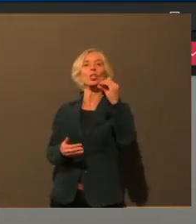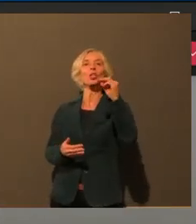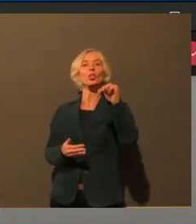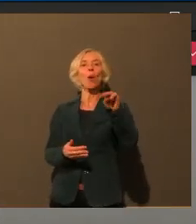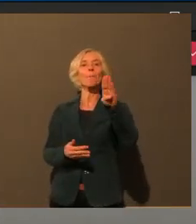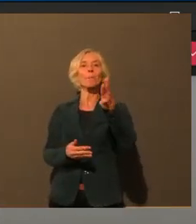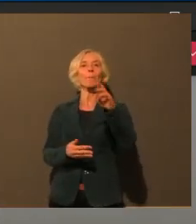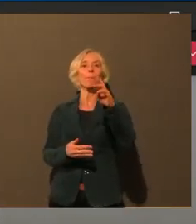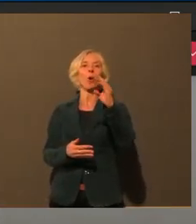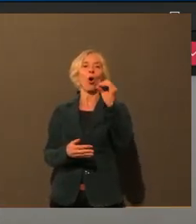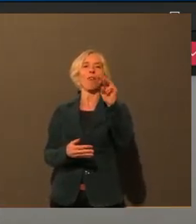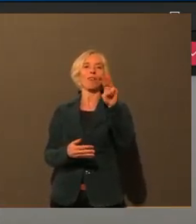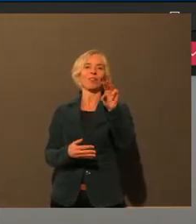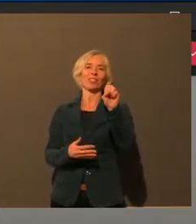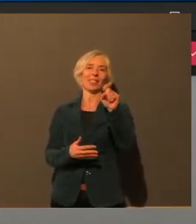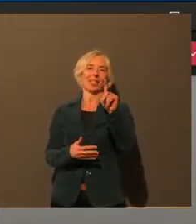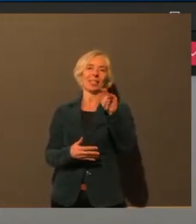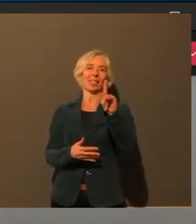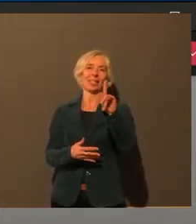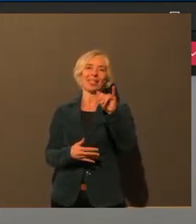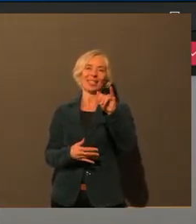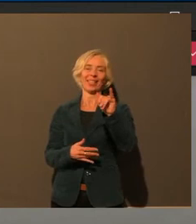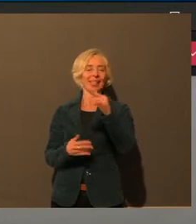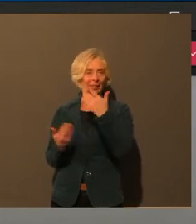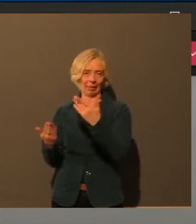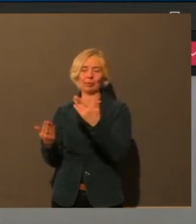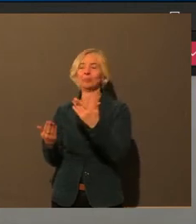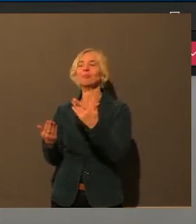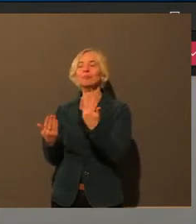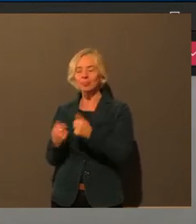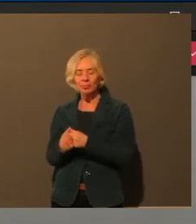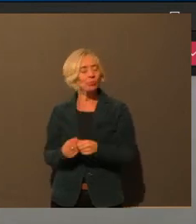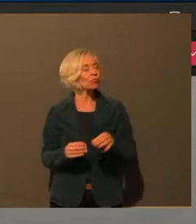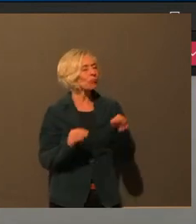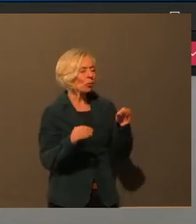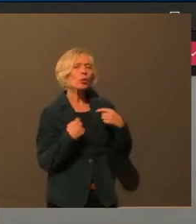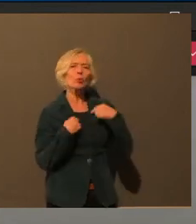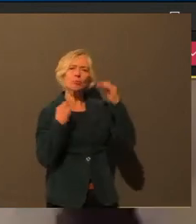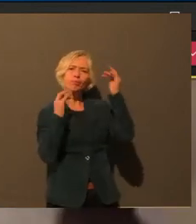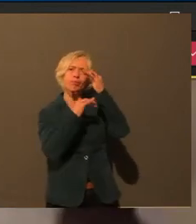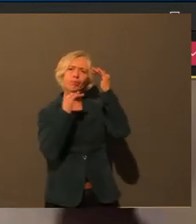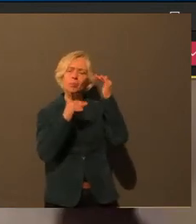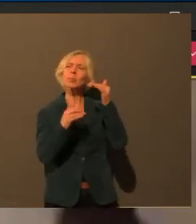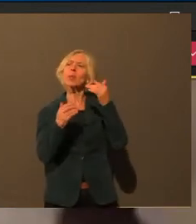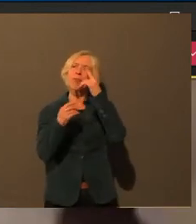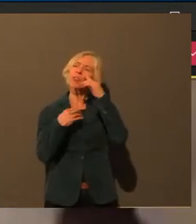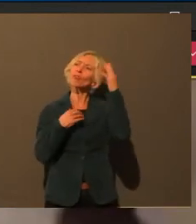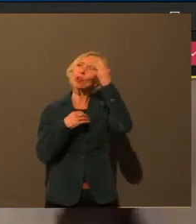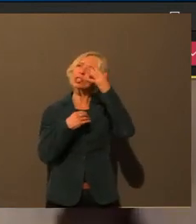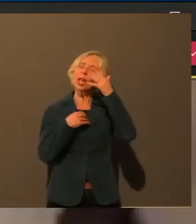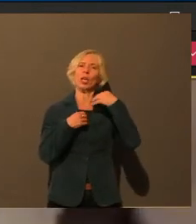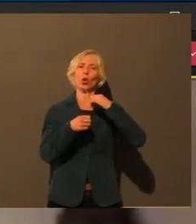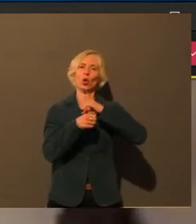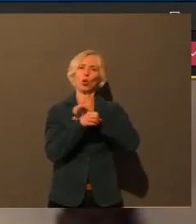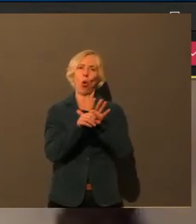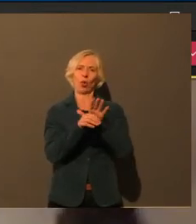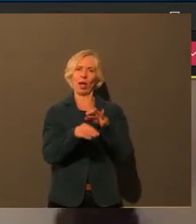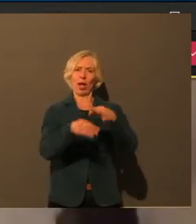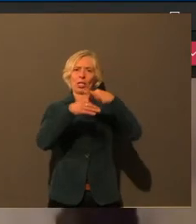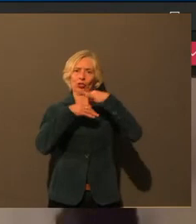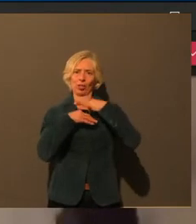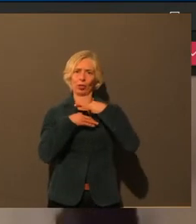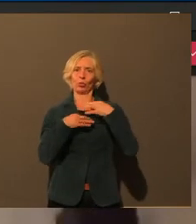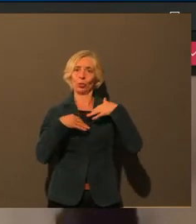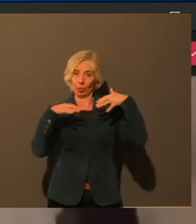Okay, ich denke nicht nur an das Verhalten, was soll man machen, um wieder gesund zu werden, sondern dadurch, dass schon